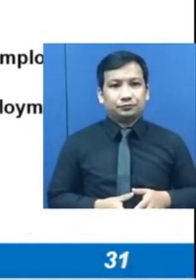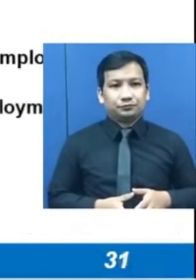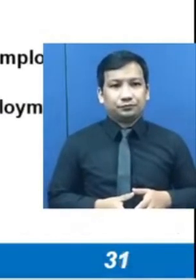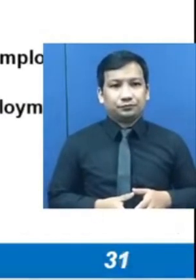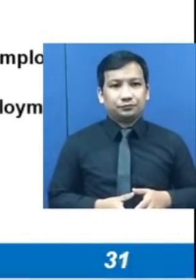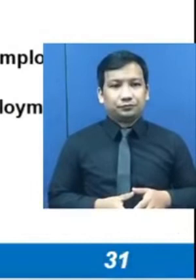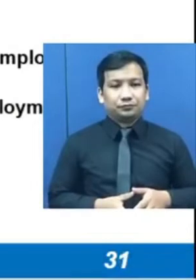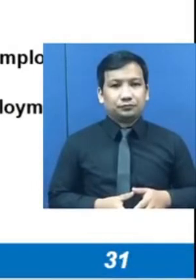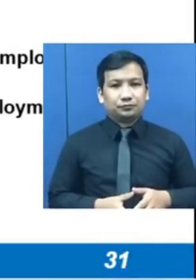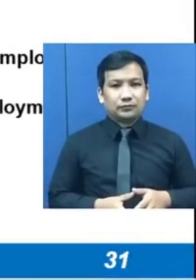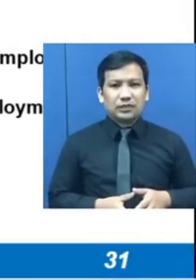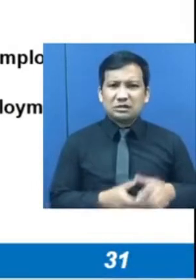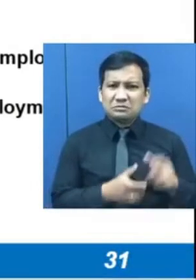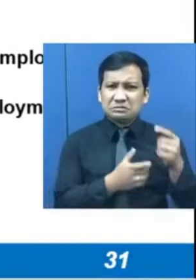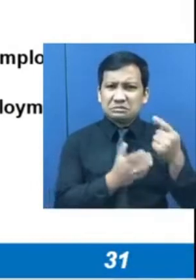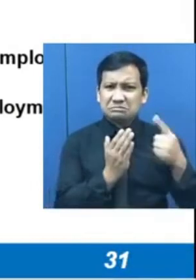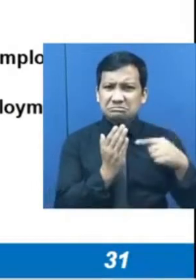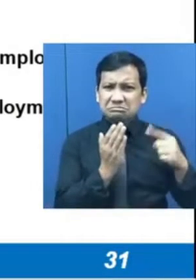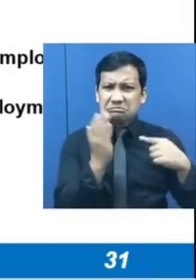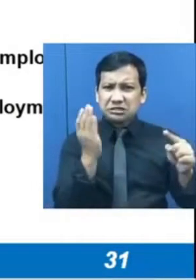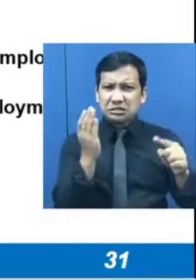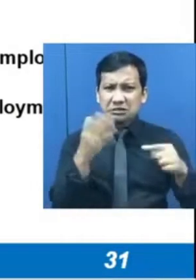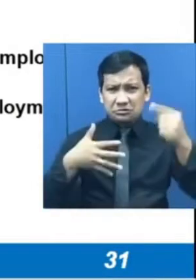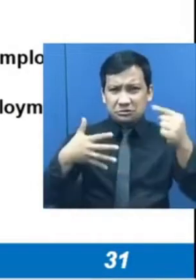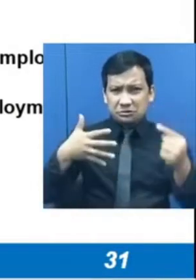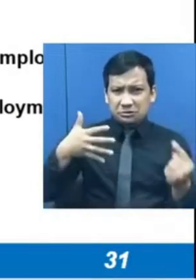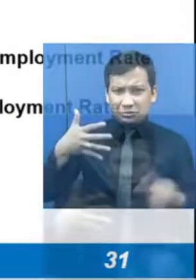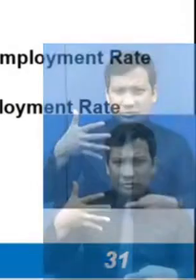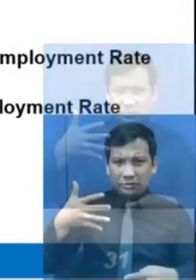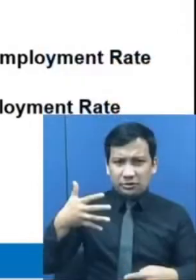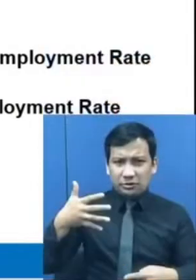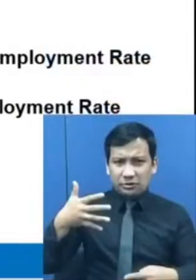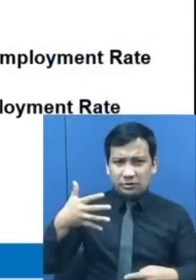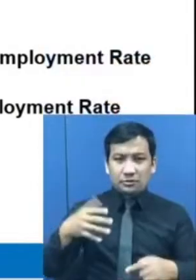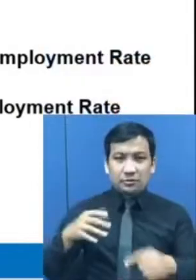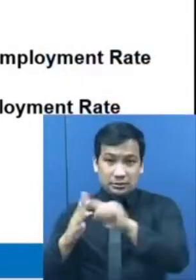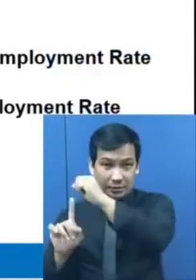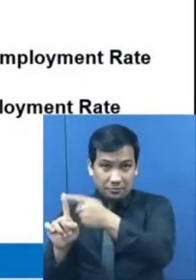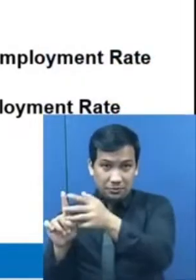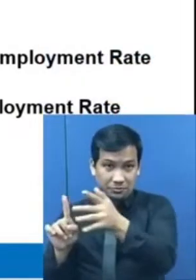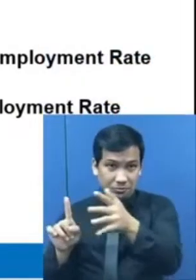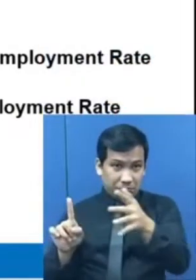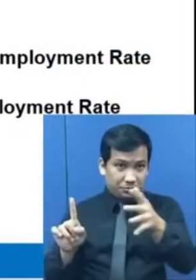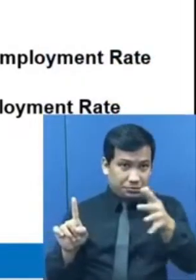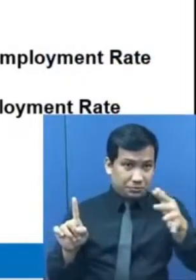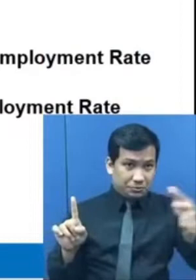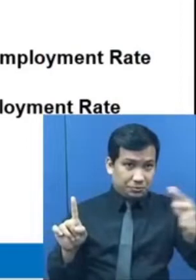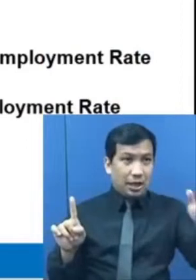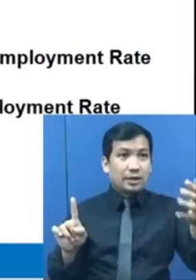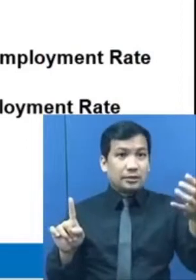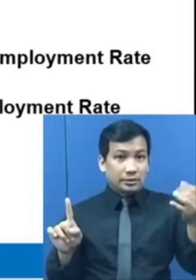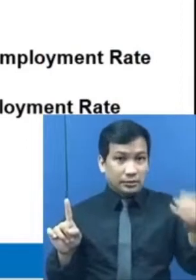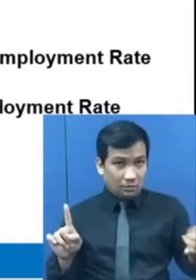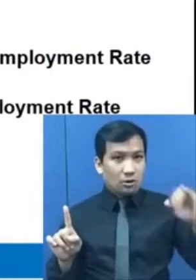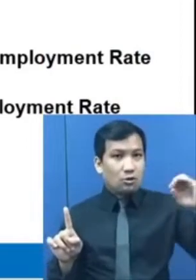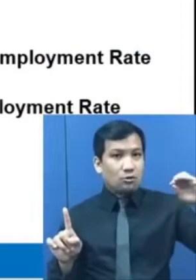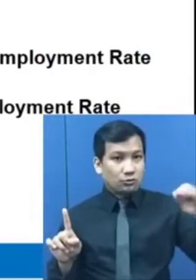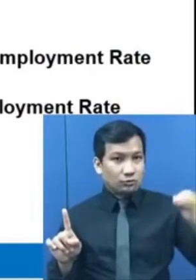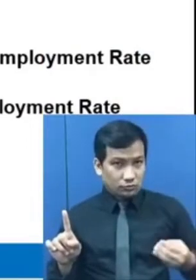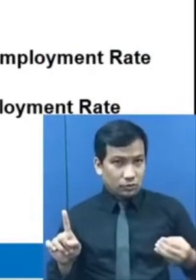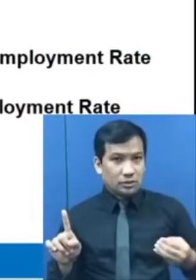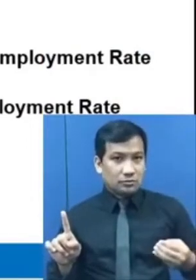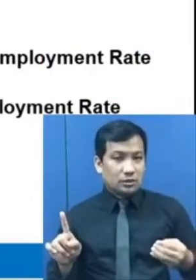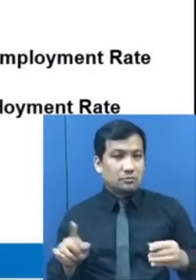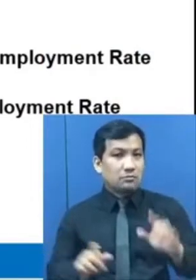kung ating susuriin naman ang dato simula noong Abril 2020, hanggang nitong Oktubre 2021, ang